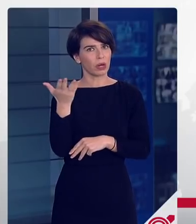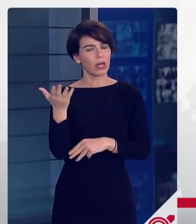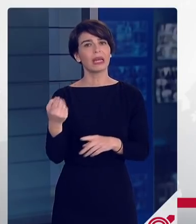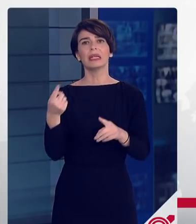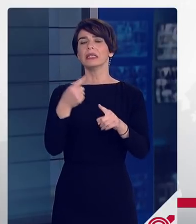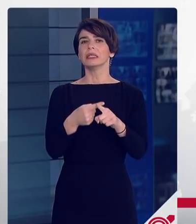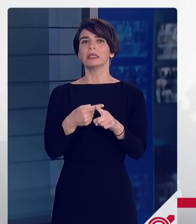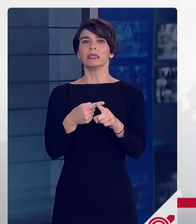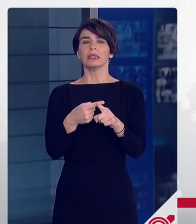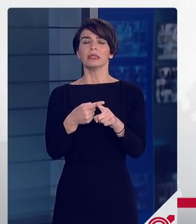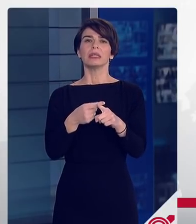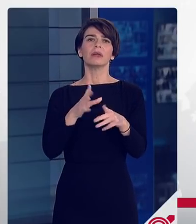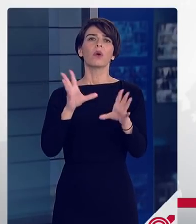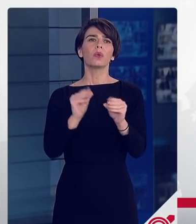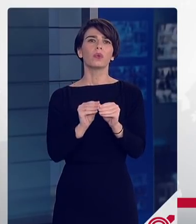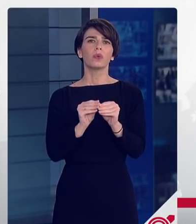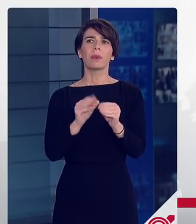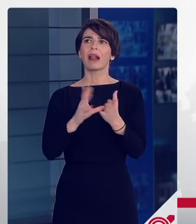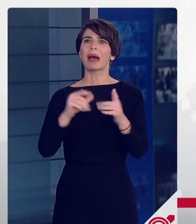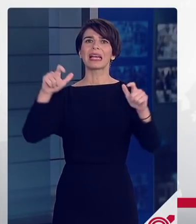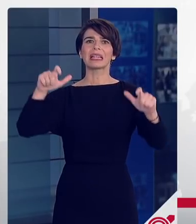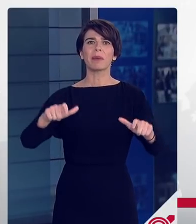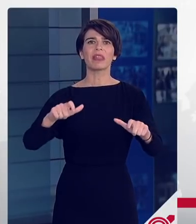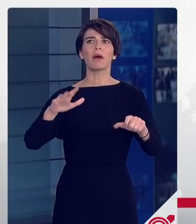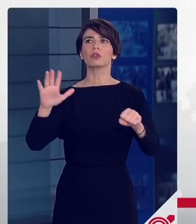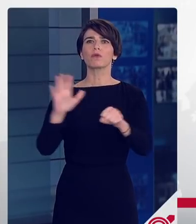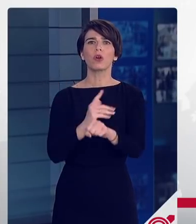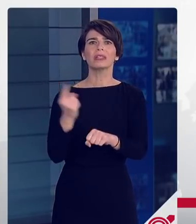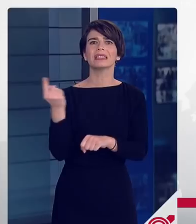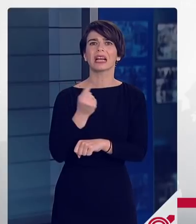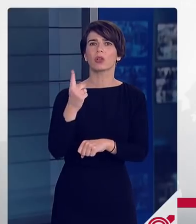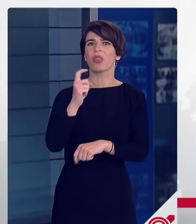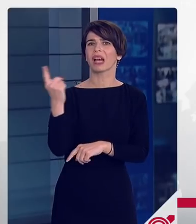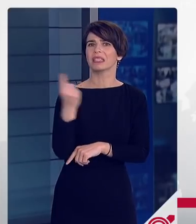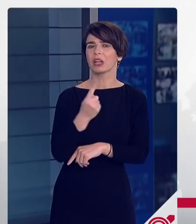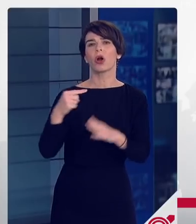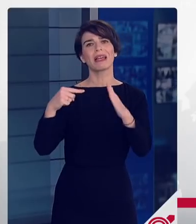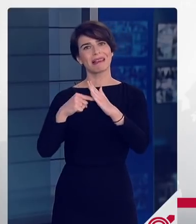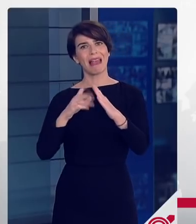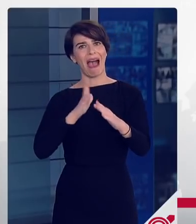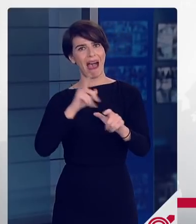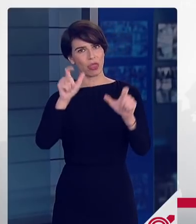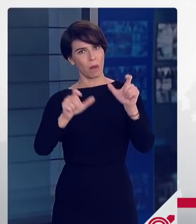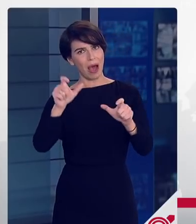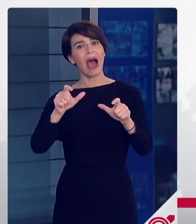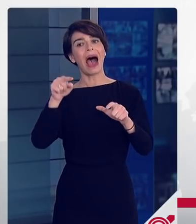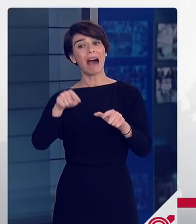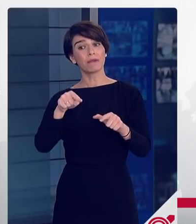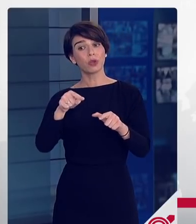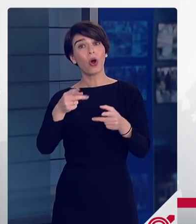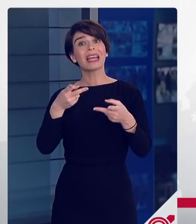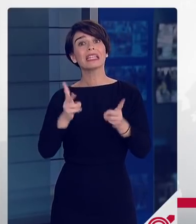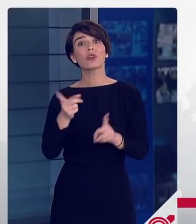που έχουν να κάνουν με τα γήπεδα και τη χωρητικότητα έως 10, 100 και 1000 άτομα έχουν έναρξη ισχύ